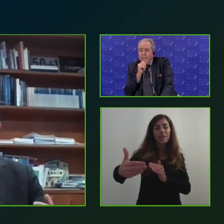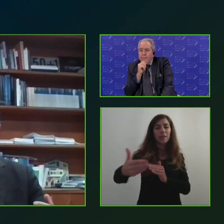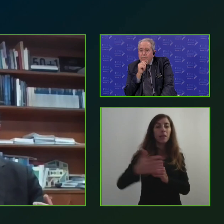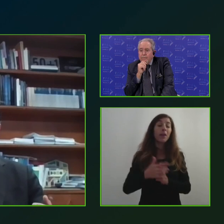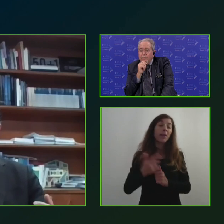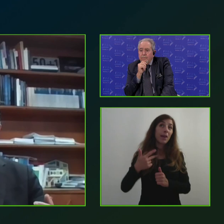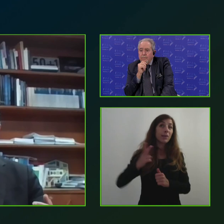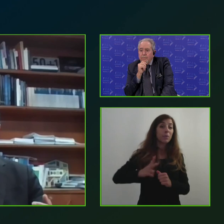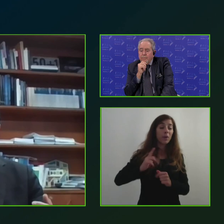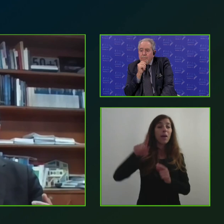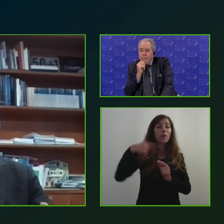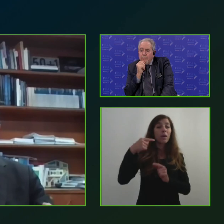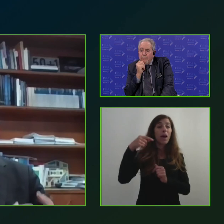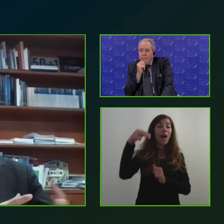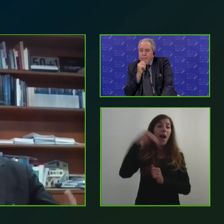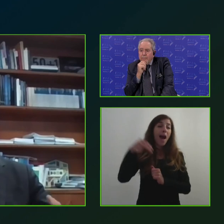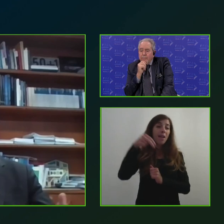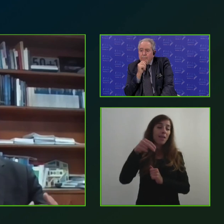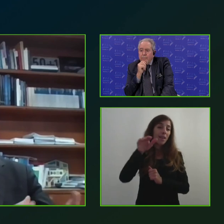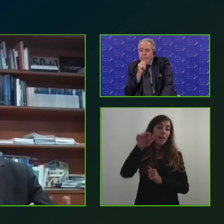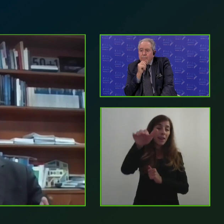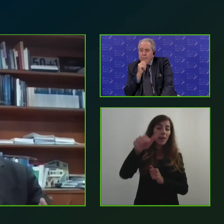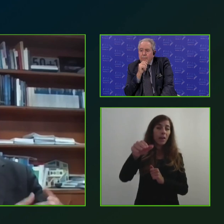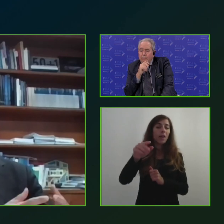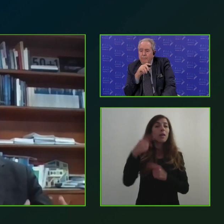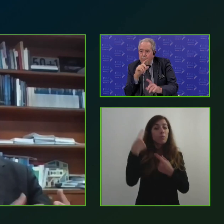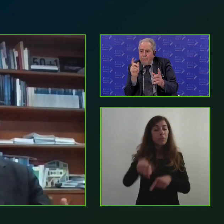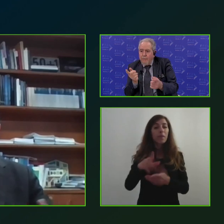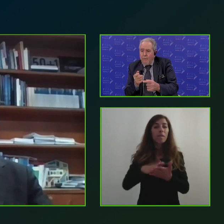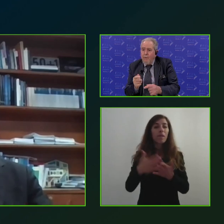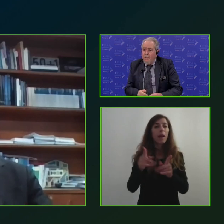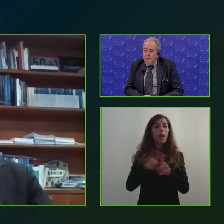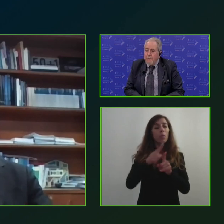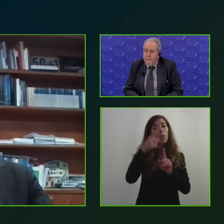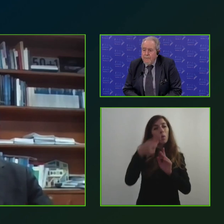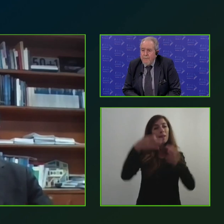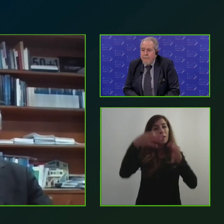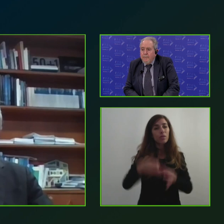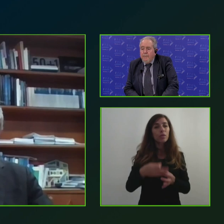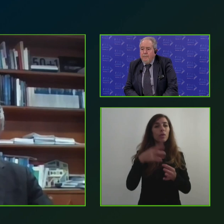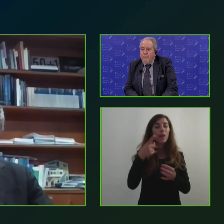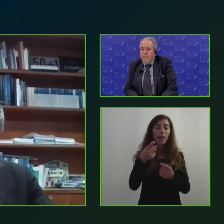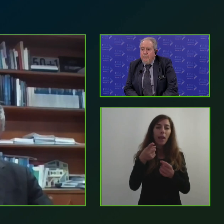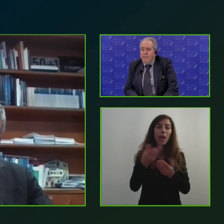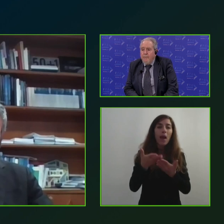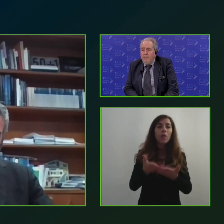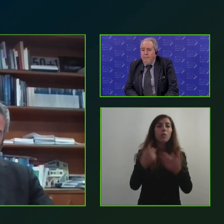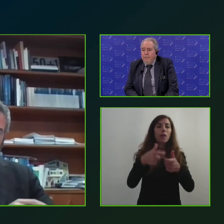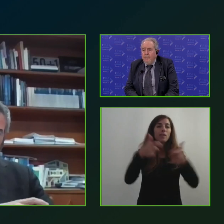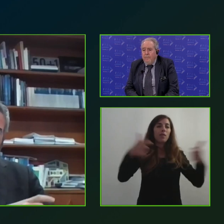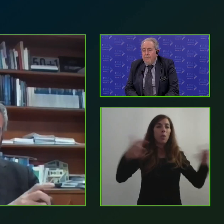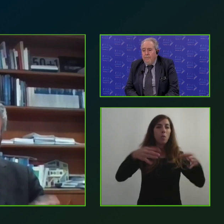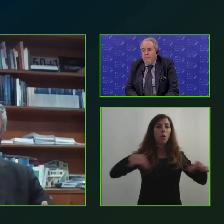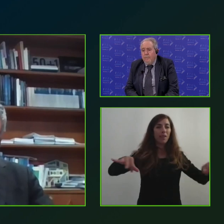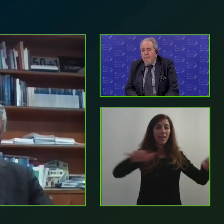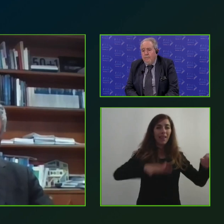prossimi anni come una delle misure che compongono l'offerta di sviluppo di questo territorio ecco